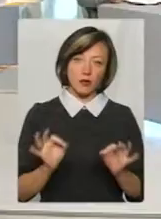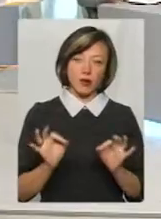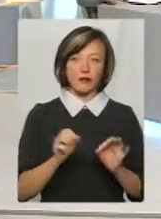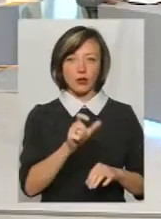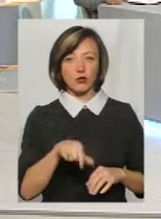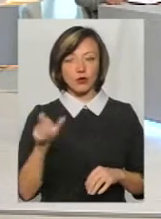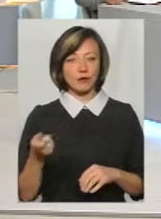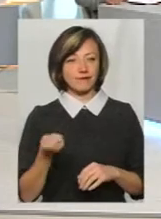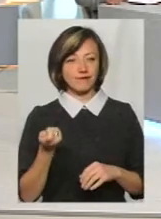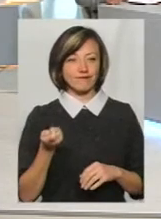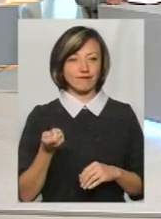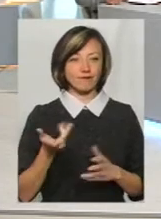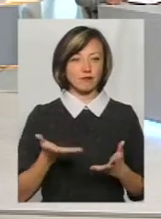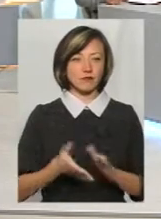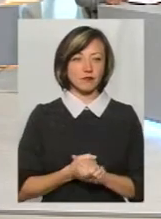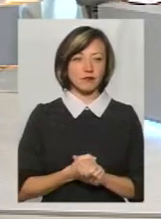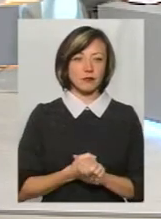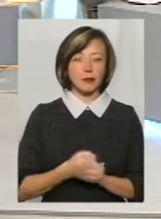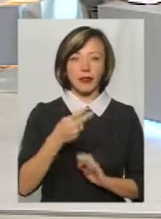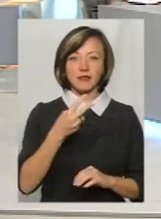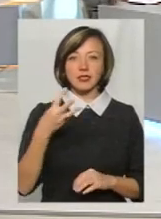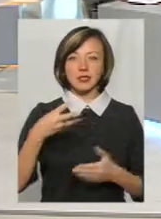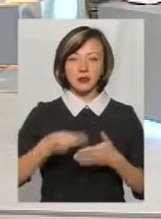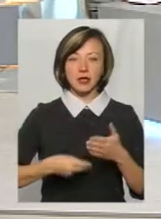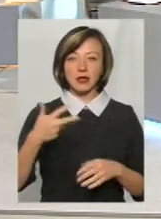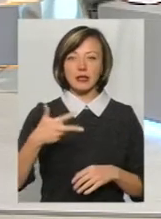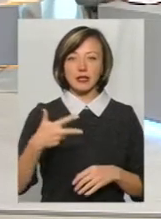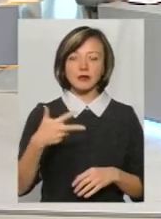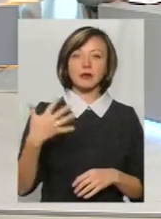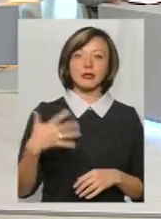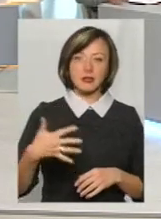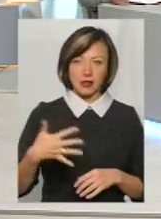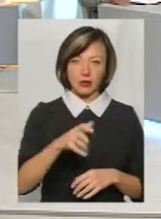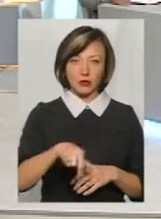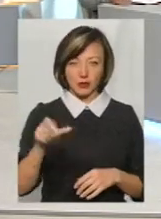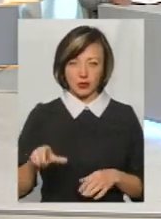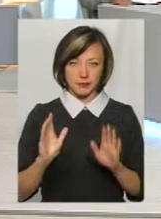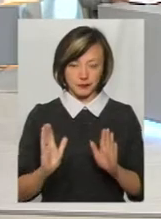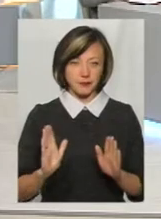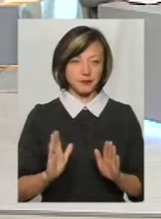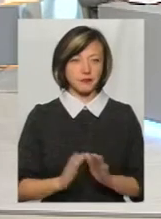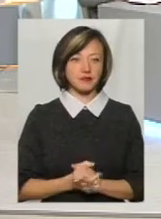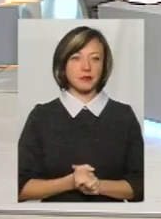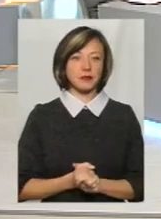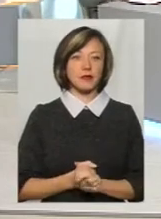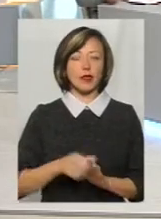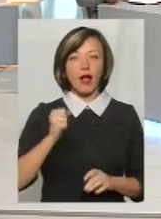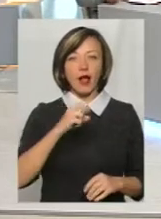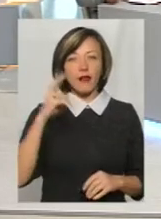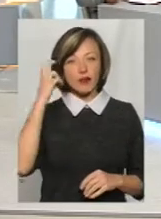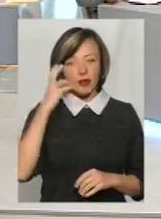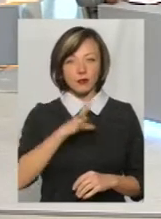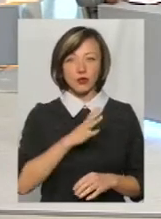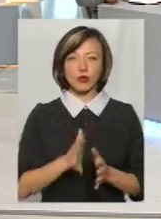людей було там, ну скільки, 23 підписи, ну хай буде 30, ну хай 50 людей було, так, в Хмельницькому. Але в Києві було набагато